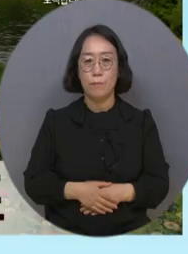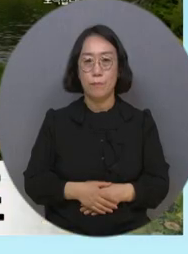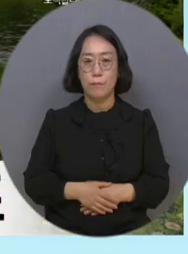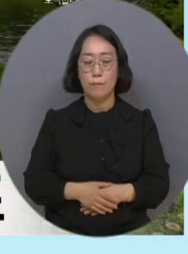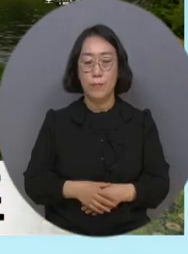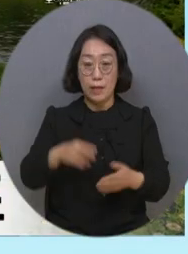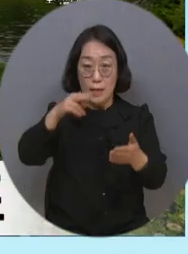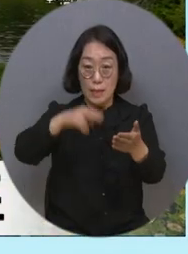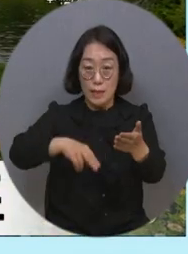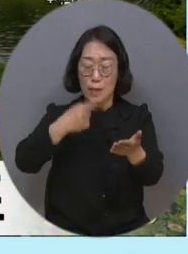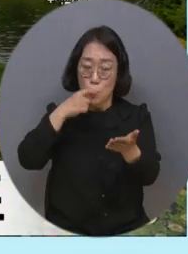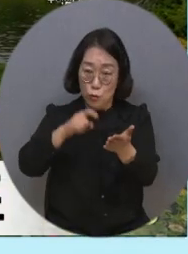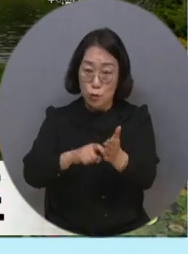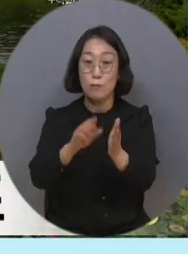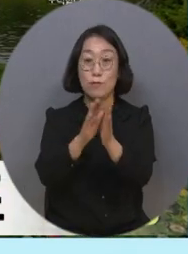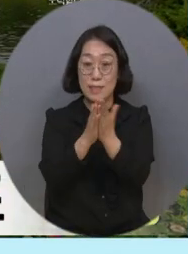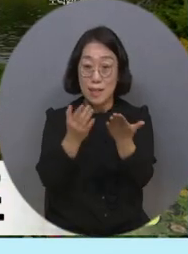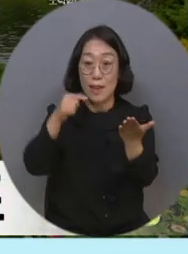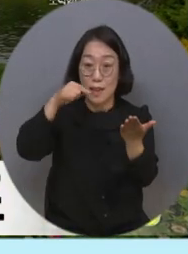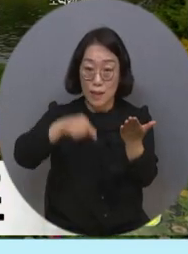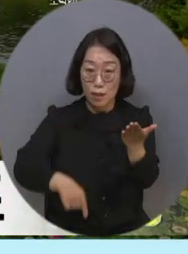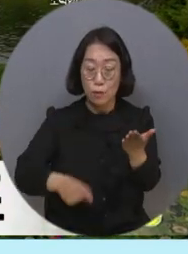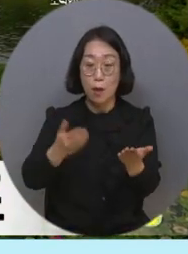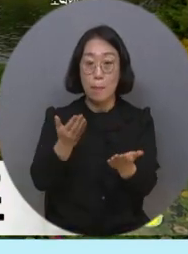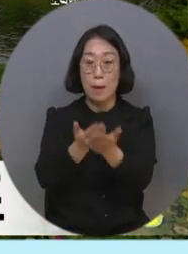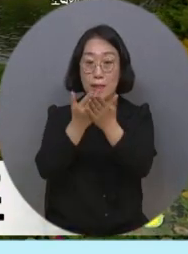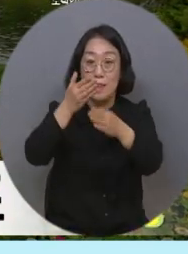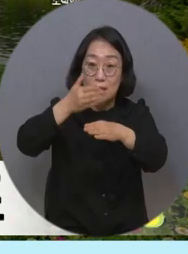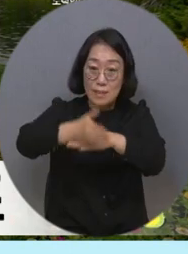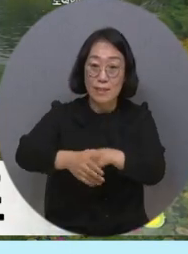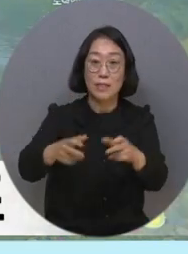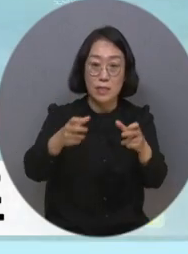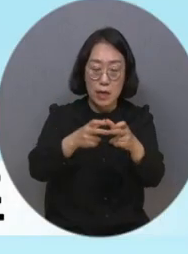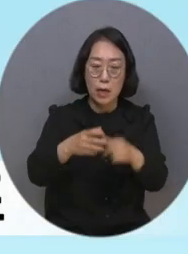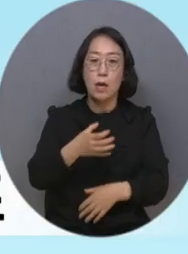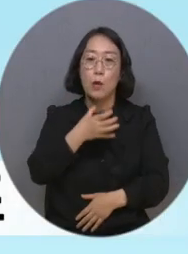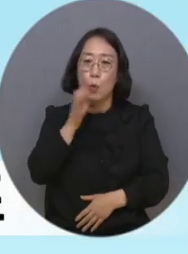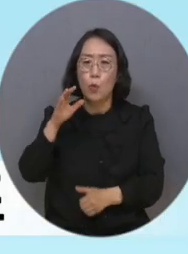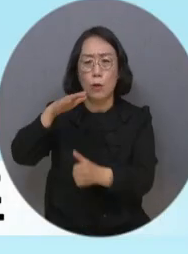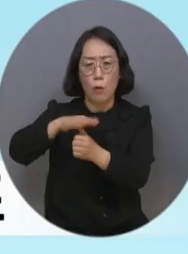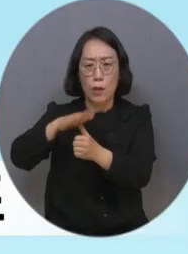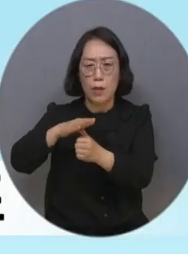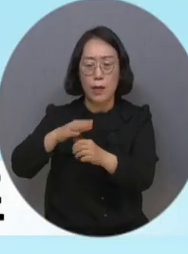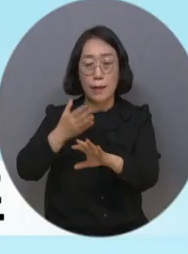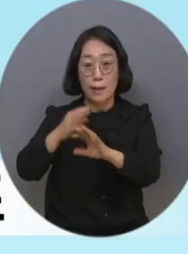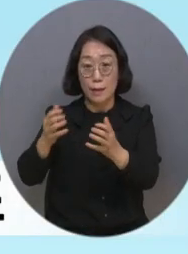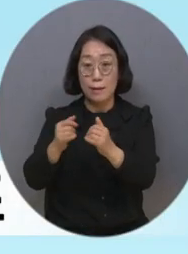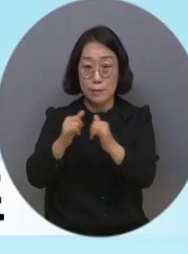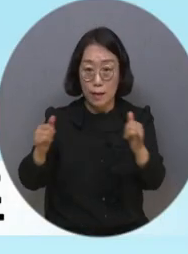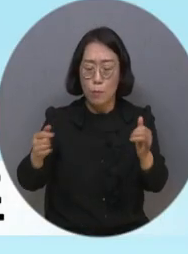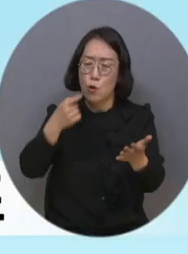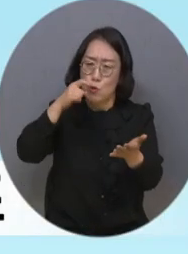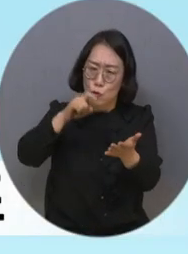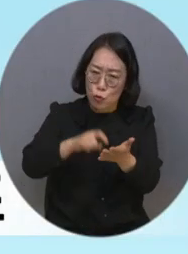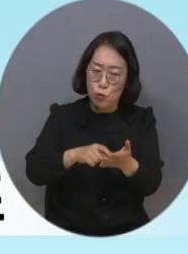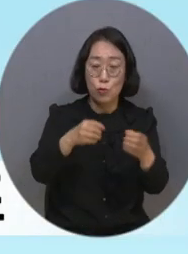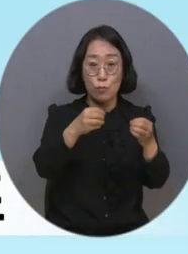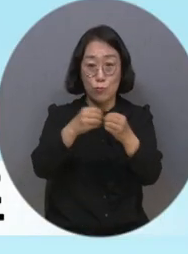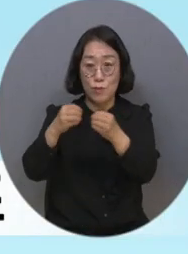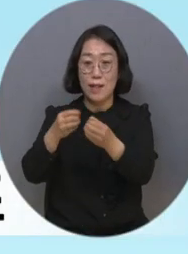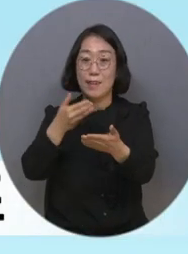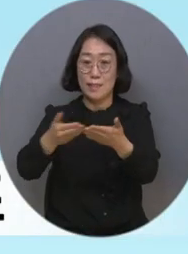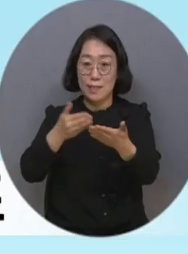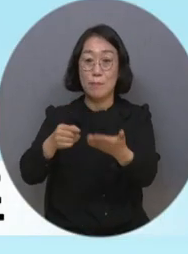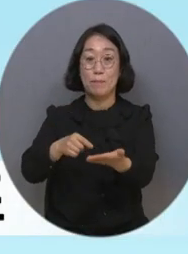이번 읽기 쉬운 생태도서는 발달장애인과 어린이, 노인, 외국인 등을 대상으로 쉬운 글과 그림으로 구성한